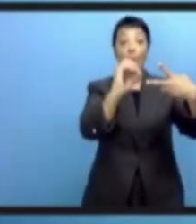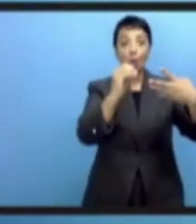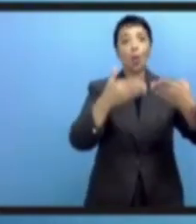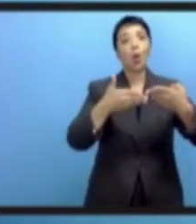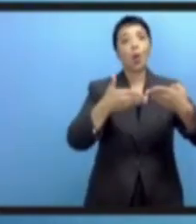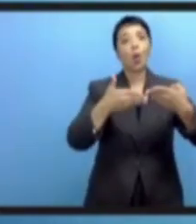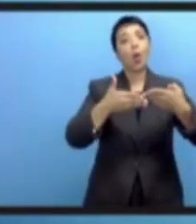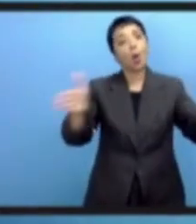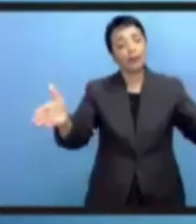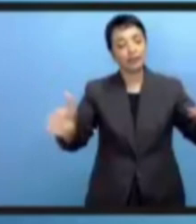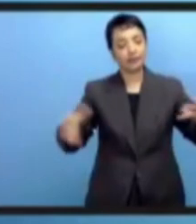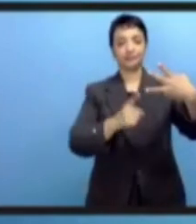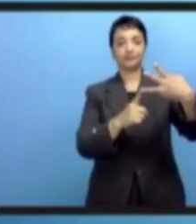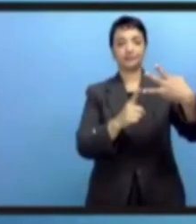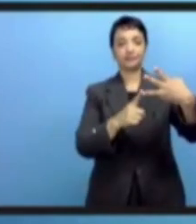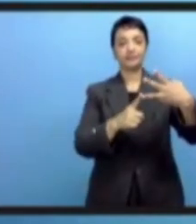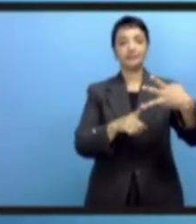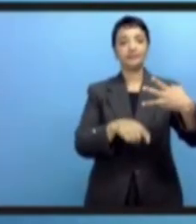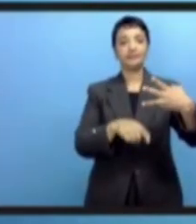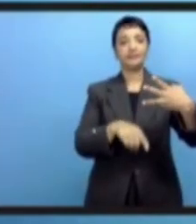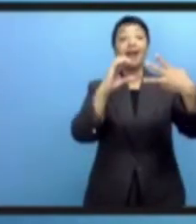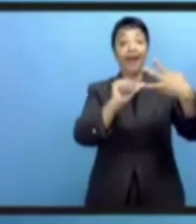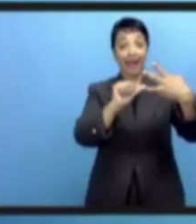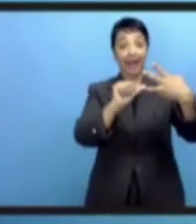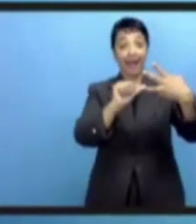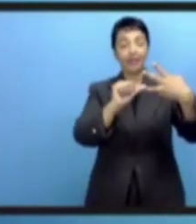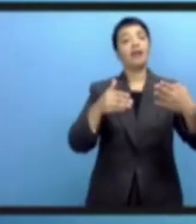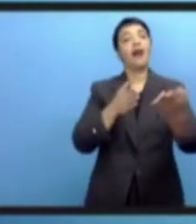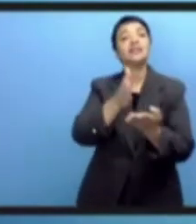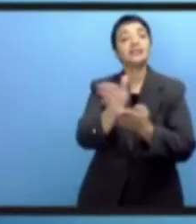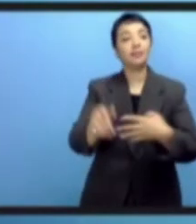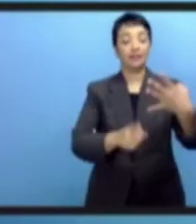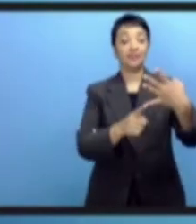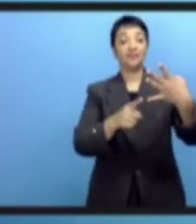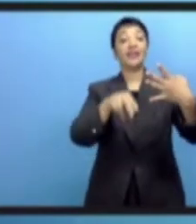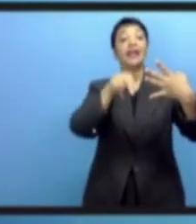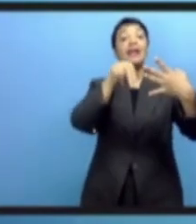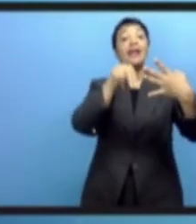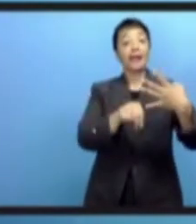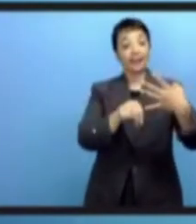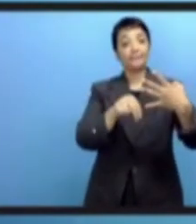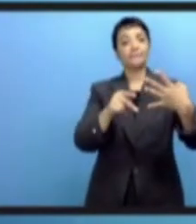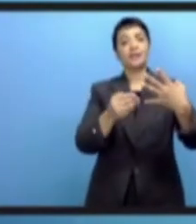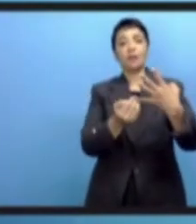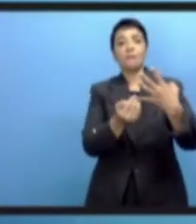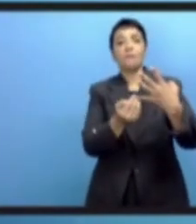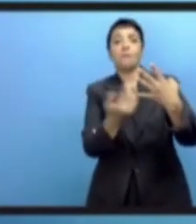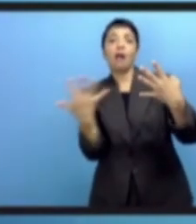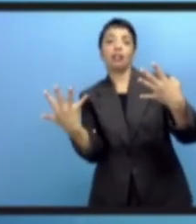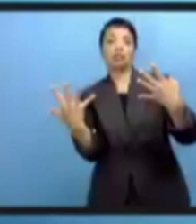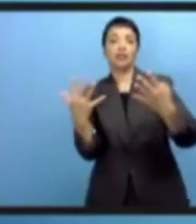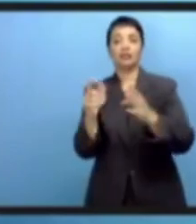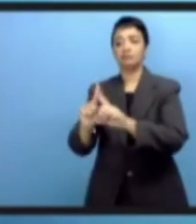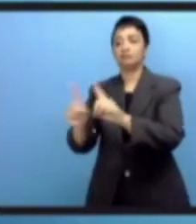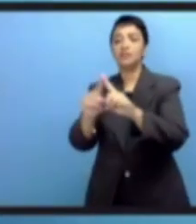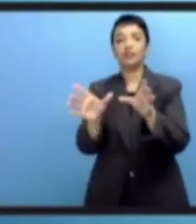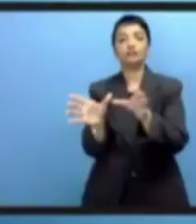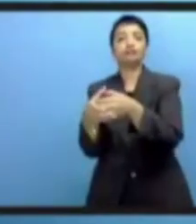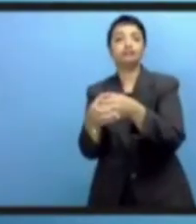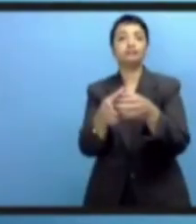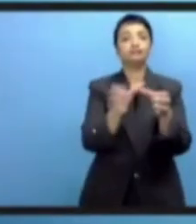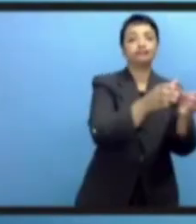Значит, Р – это права человека, О – открытые, М –